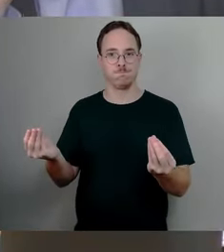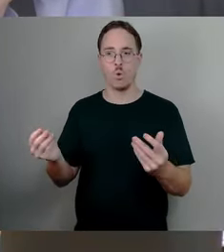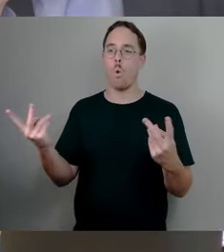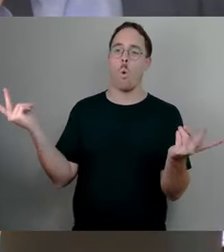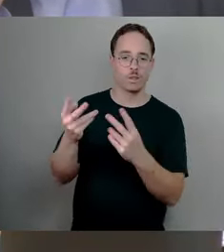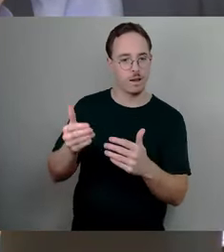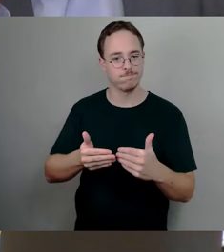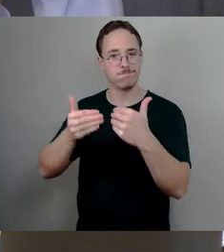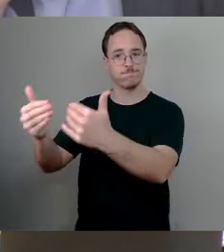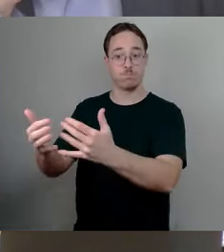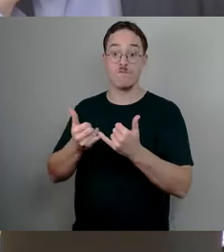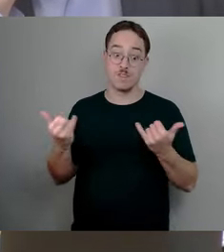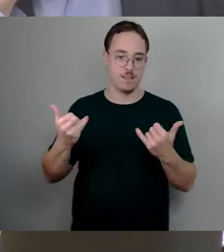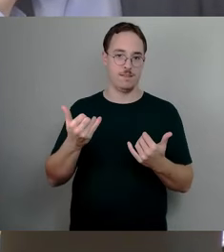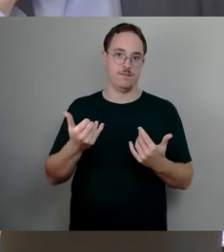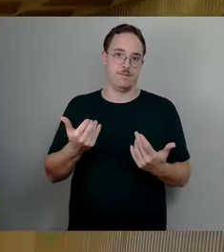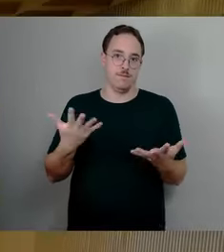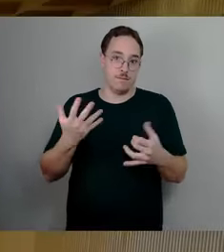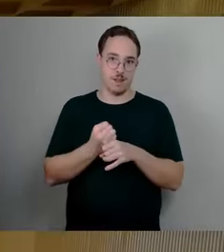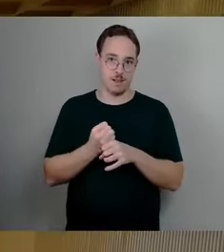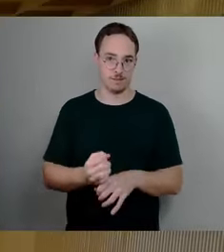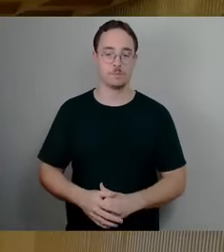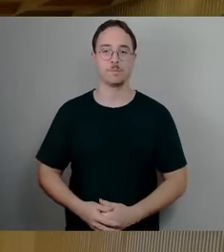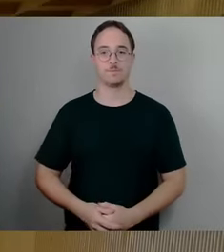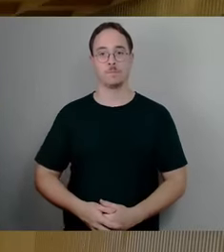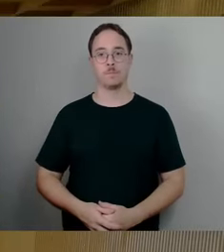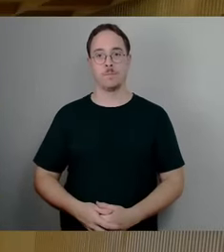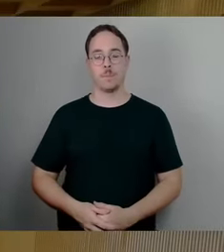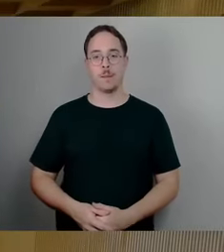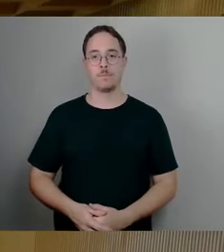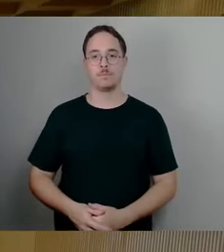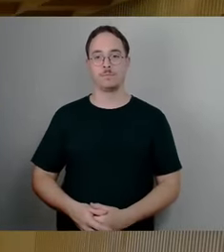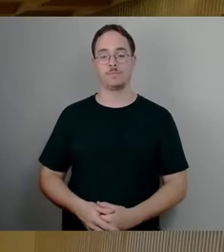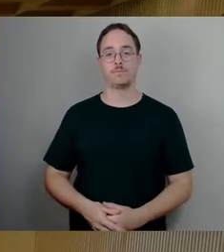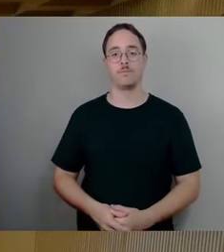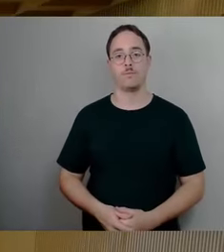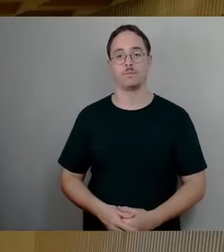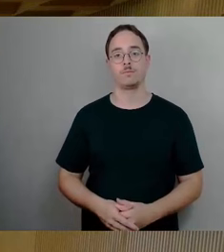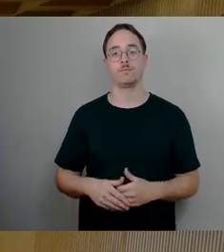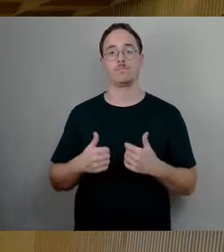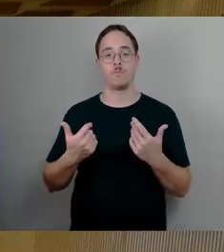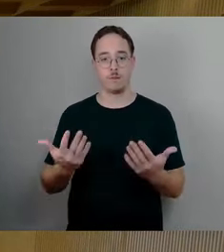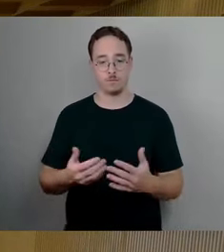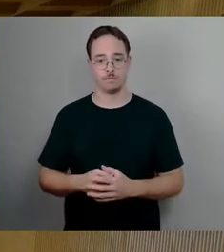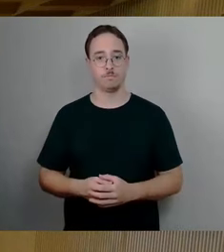Beantwortung Herr Kollege Kühn. Ja, sehr geehrter Herr Stadtrat Schulte-Wissermann,